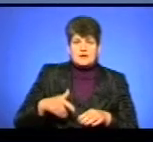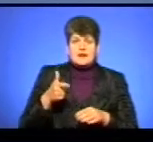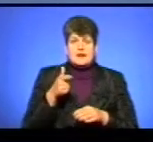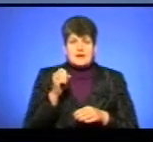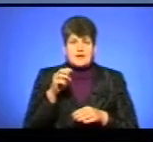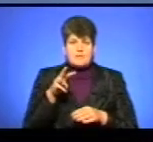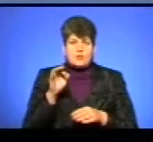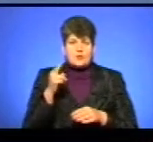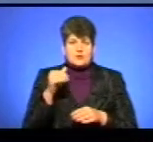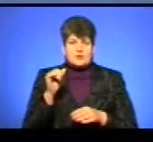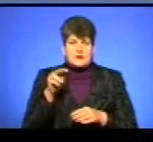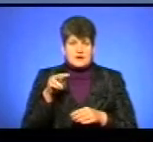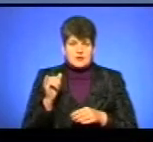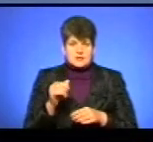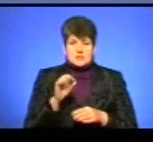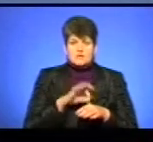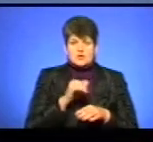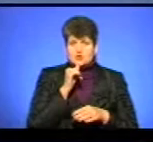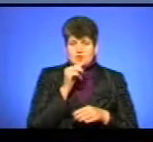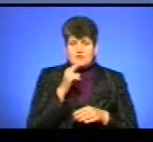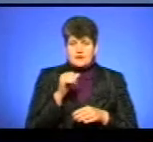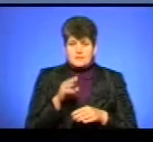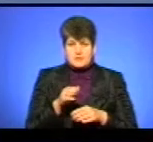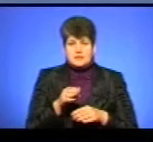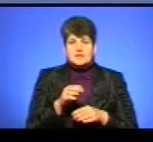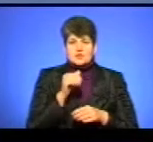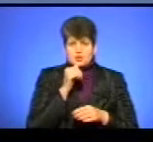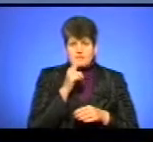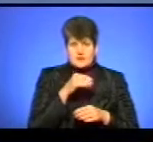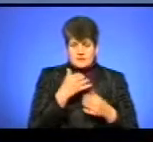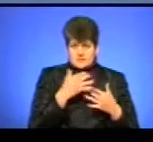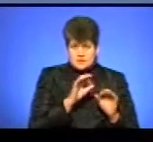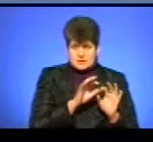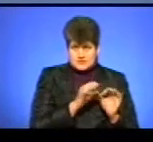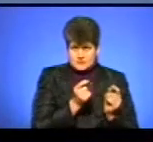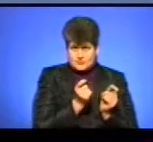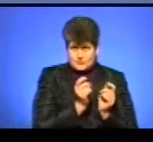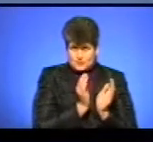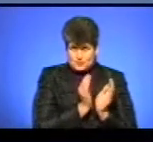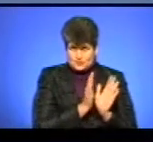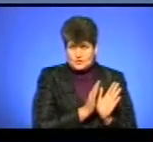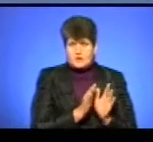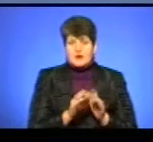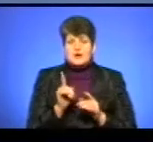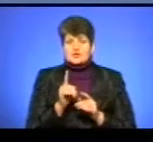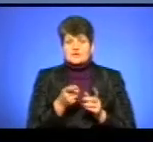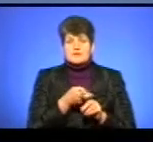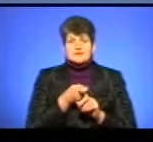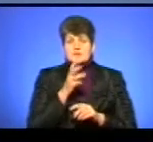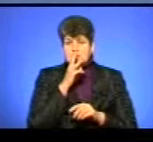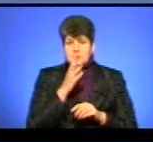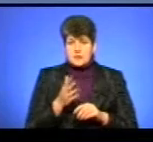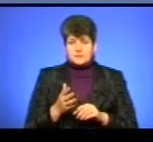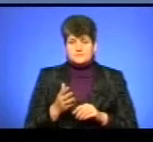методом гемодіалізу, хворих на цукровий діабет. На цукровий діабет ми вже розказали чуть-чуть. І що стосується заробітної плати,